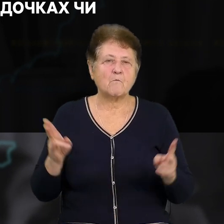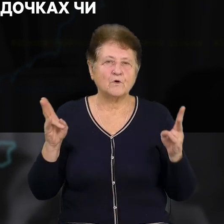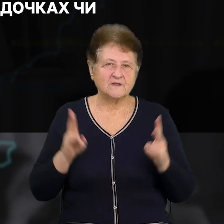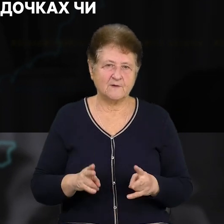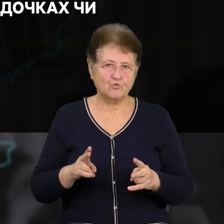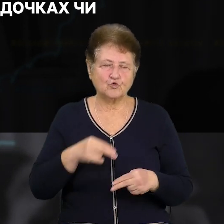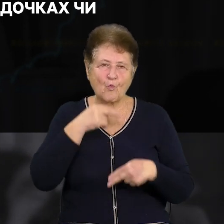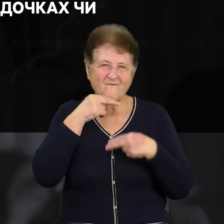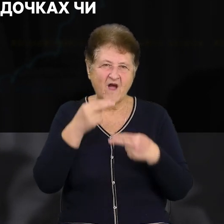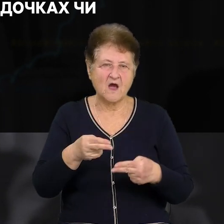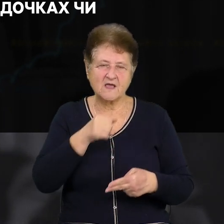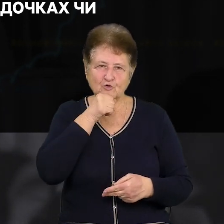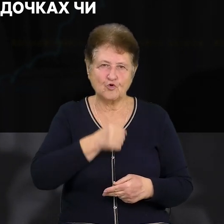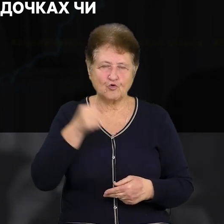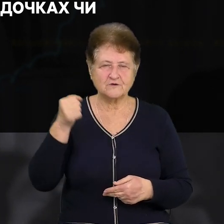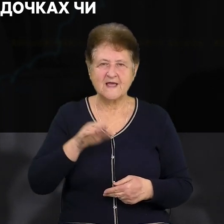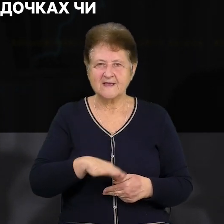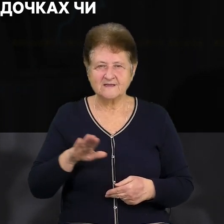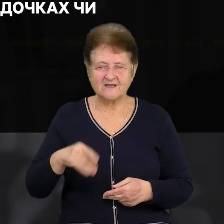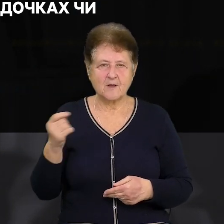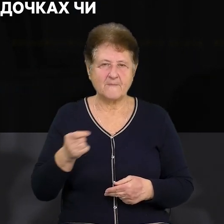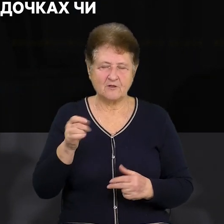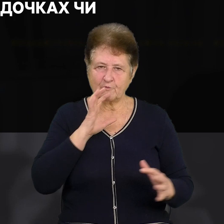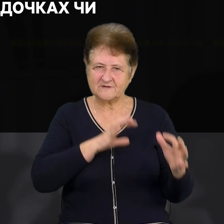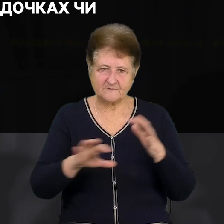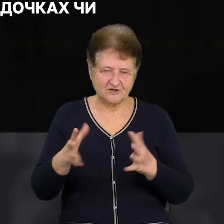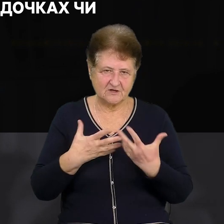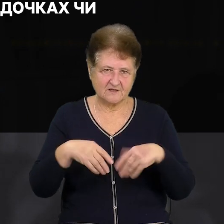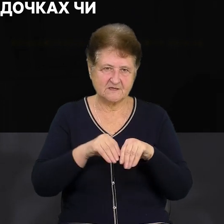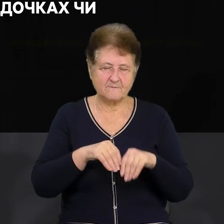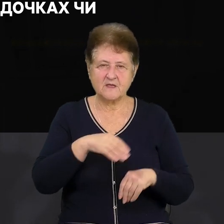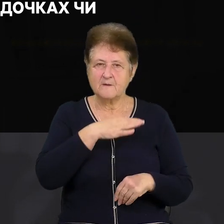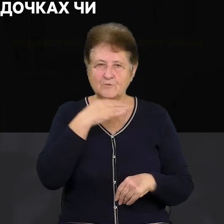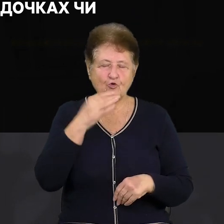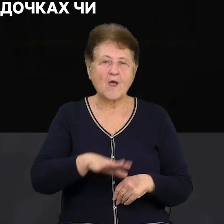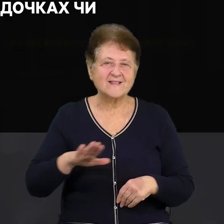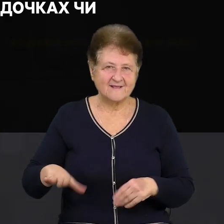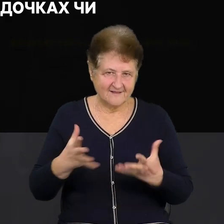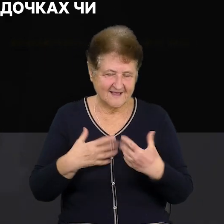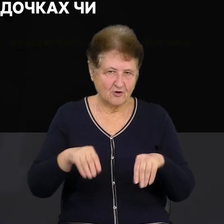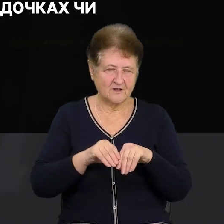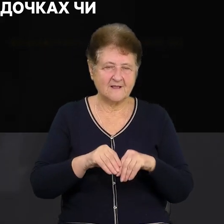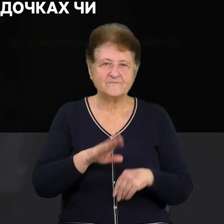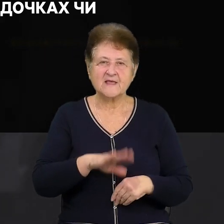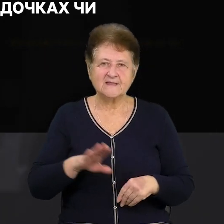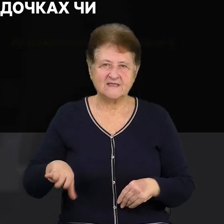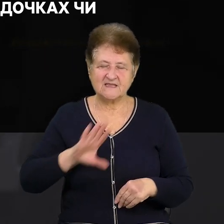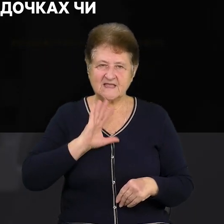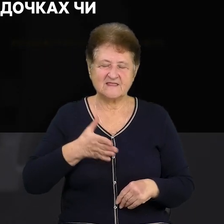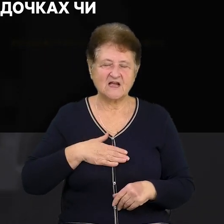уваги дорослих. Це діти з малозахищених родин, багатодітних родин, діти наших